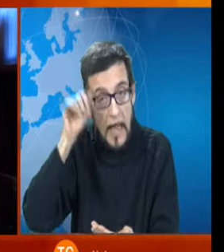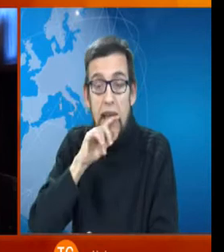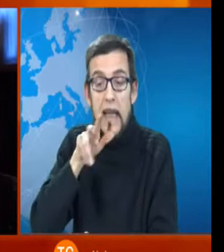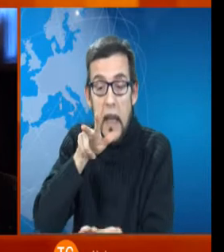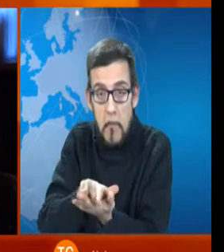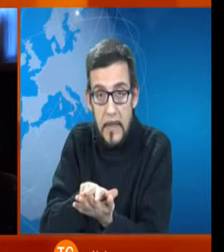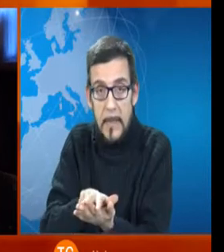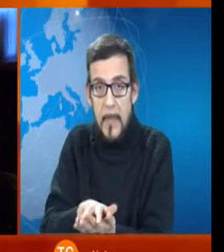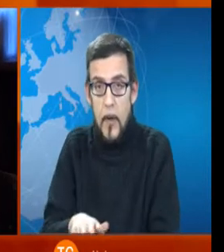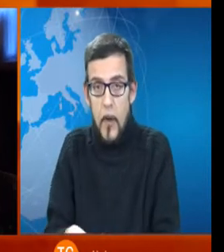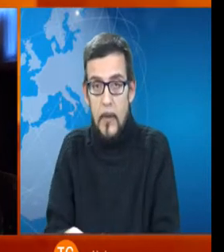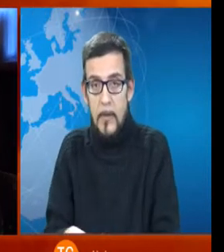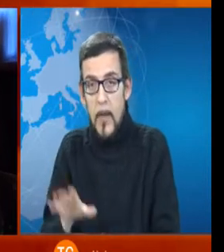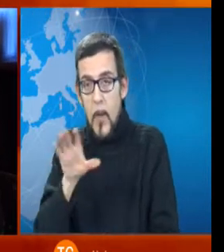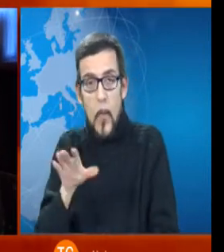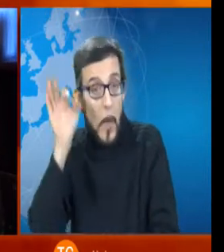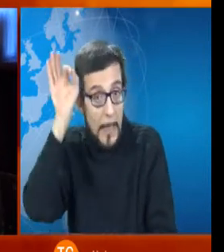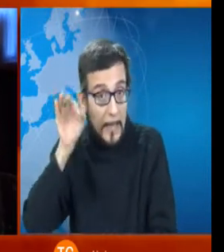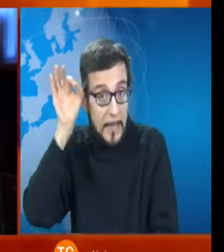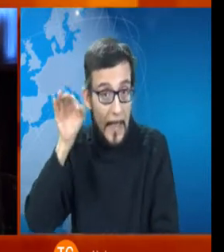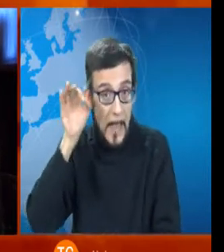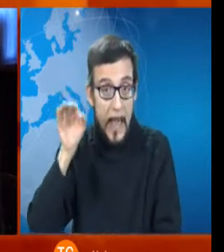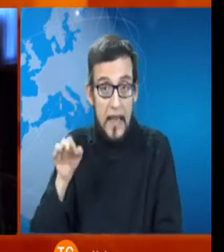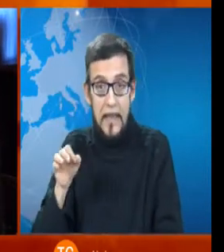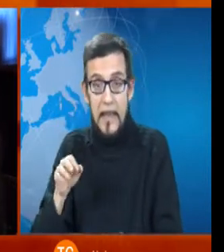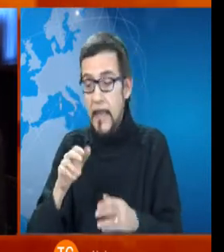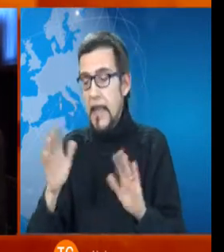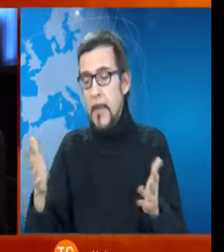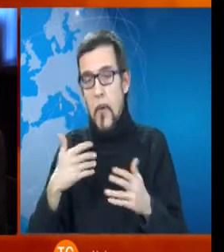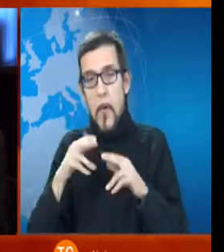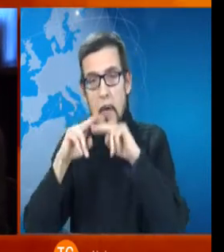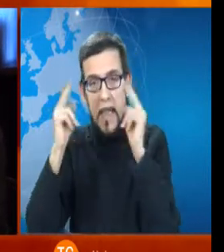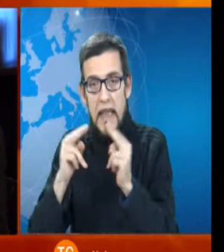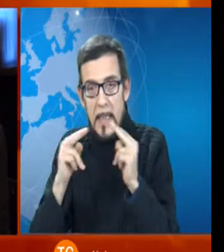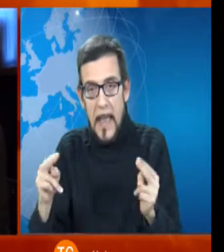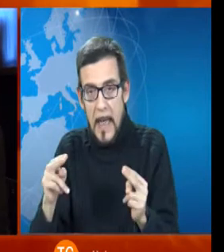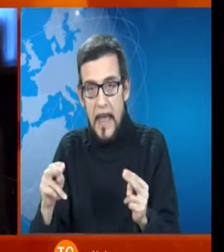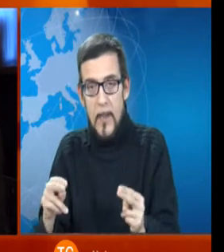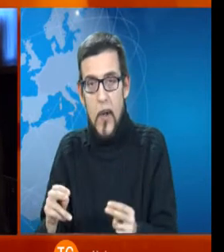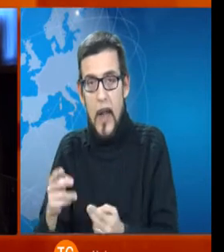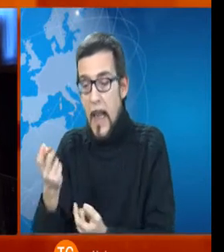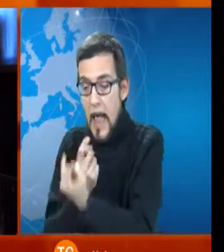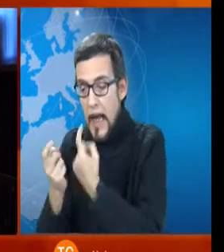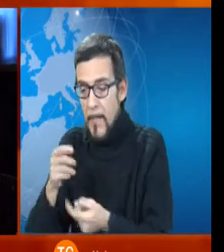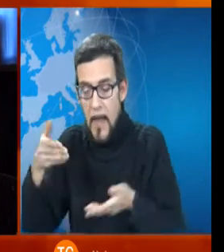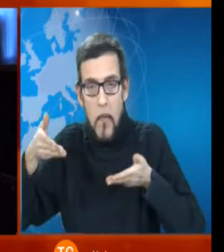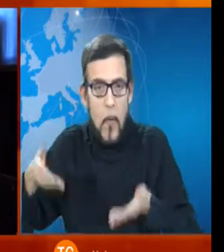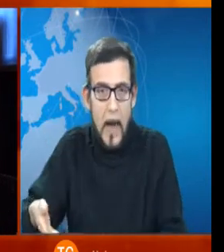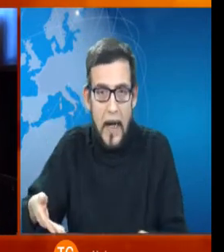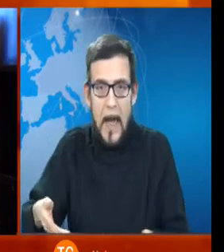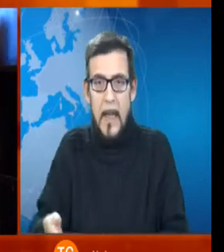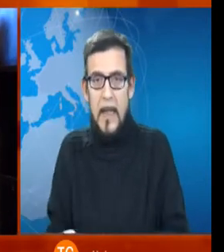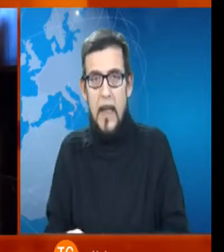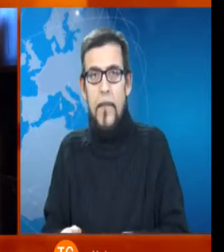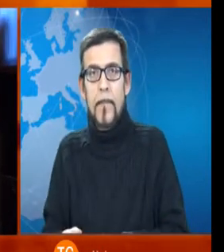Sardegna, lo dicevo quasi all'inglese ma ormai siamo internazionali partiamo dal Siam per arrivare a Cagliari e invitiamo tutti